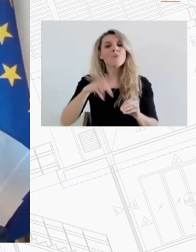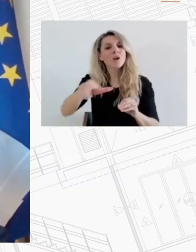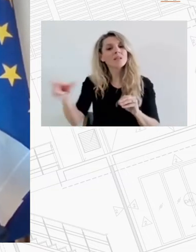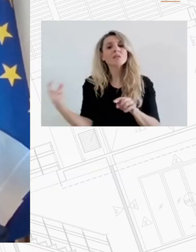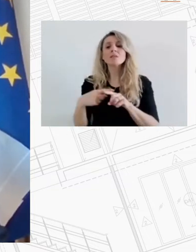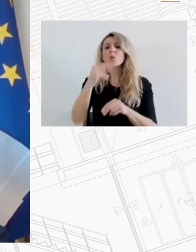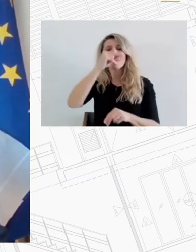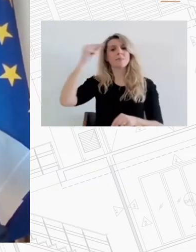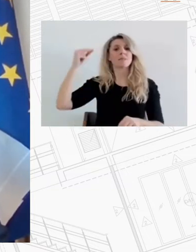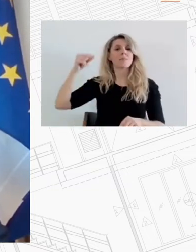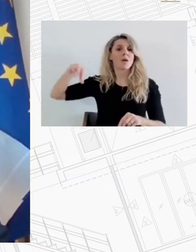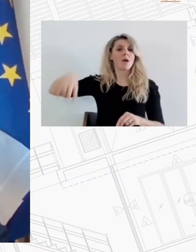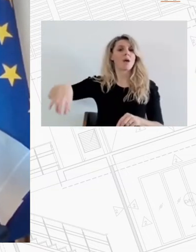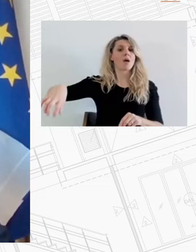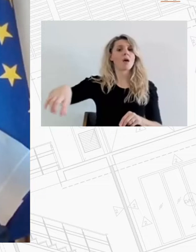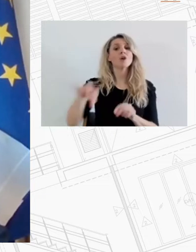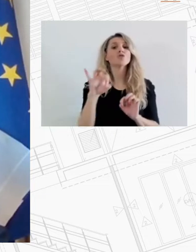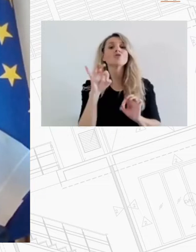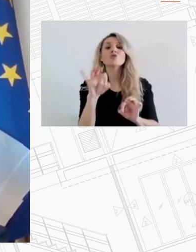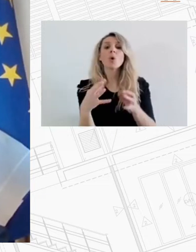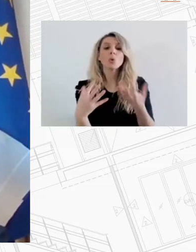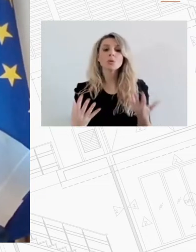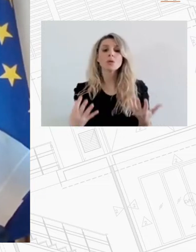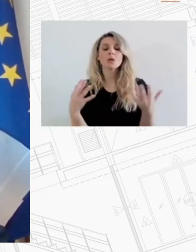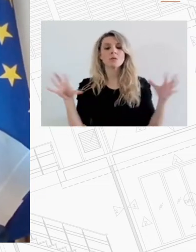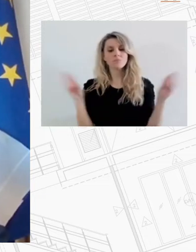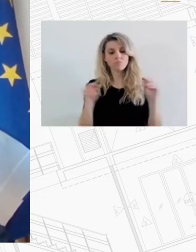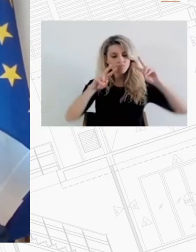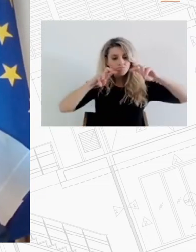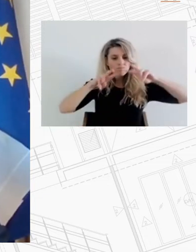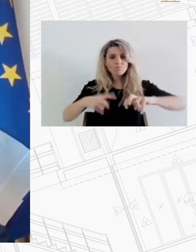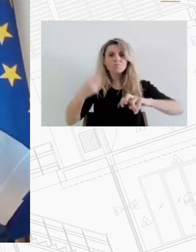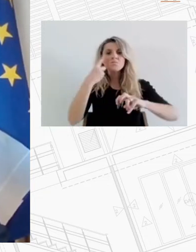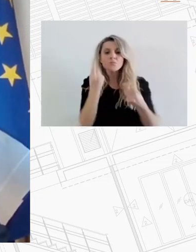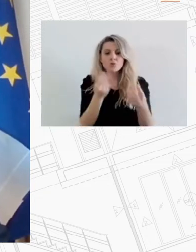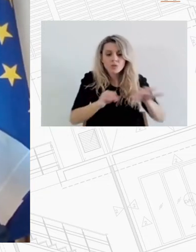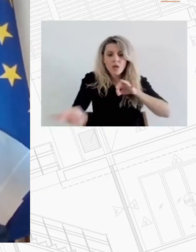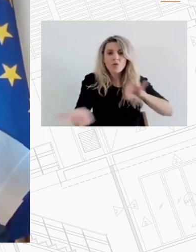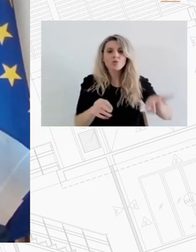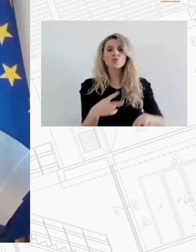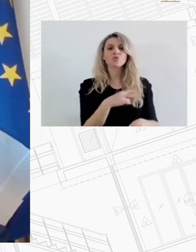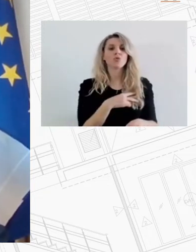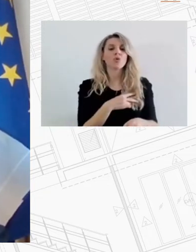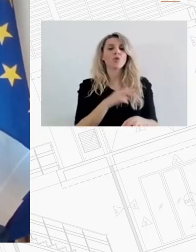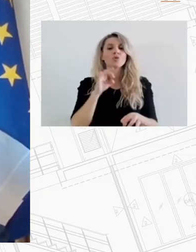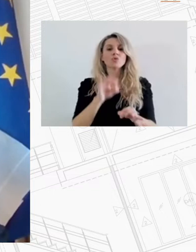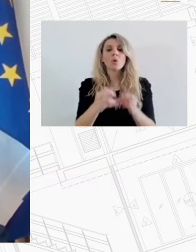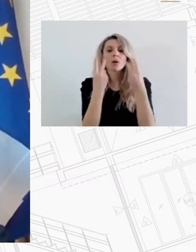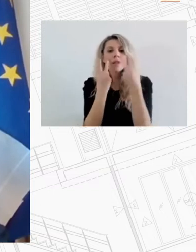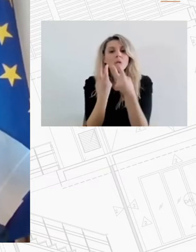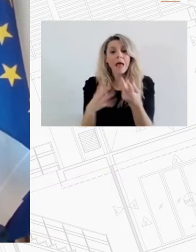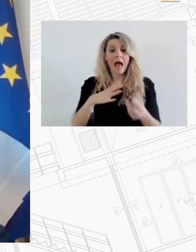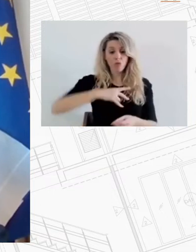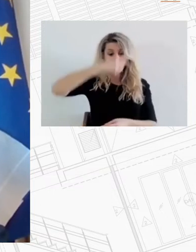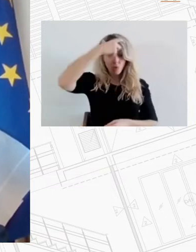κοινότητα για να μελετήσει σωστά τη συγκυρία και να αναδείξει την κατοικία ως κοινωνικό δικαίωμα